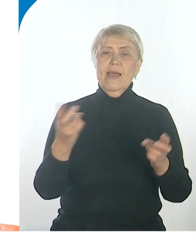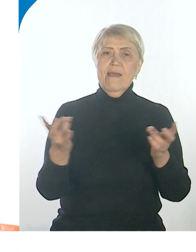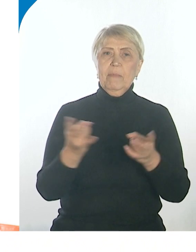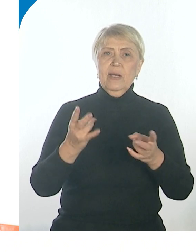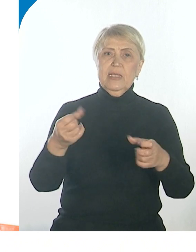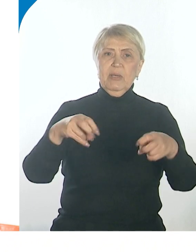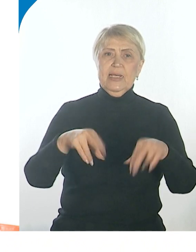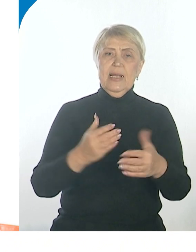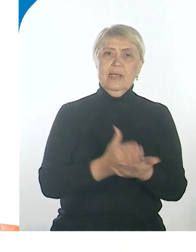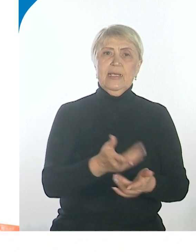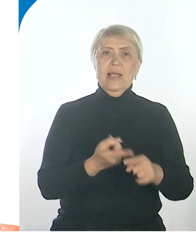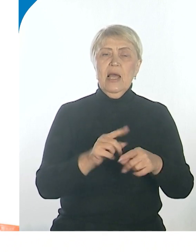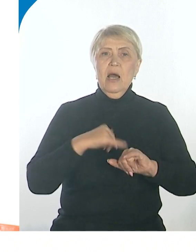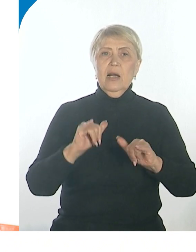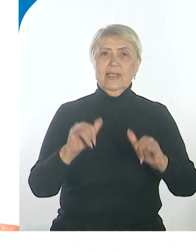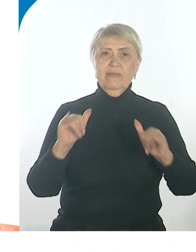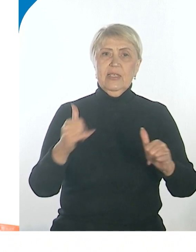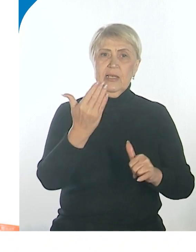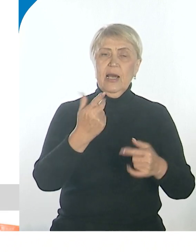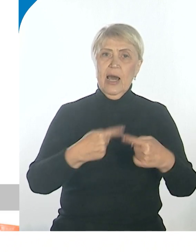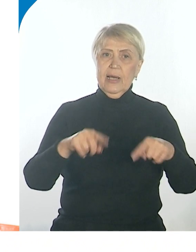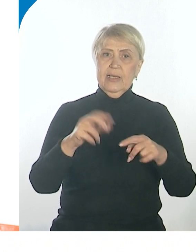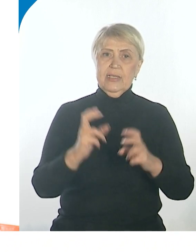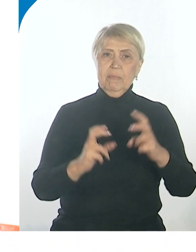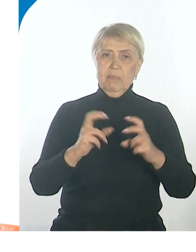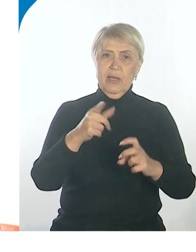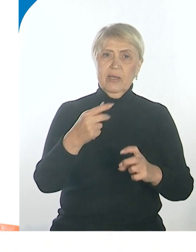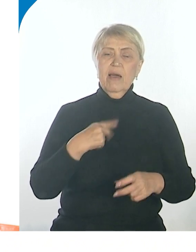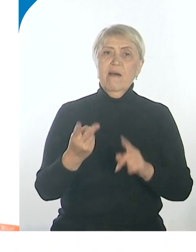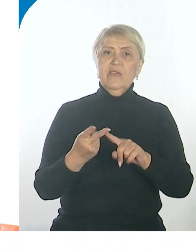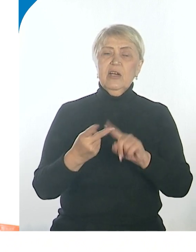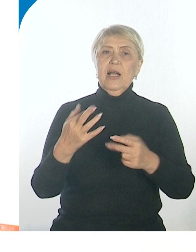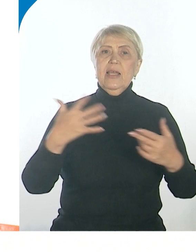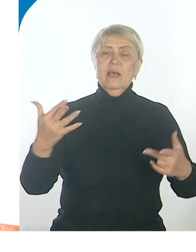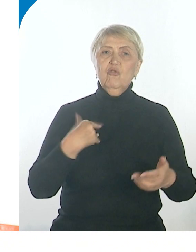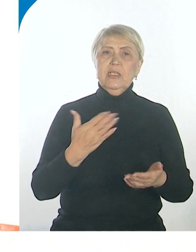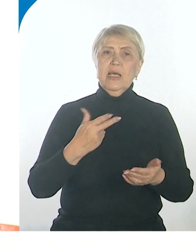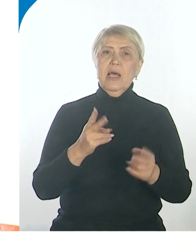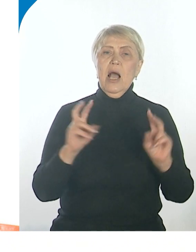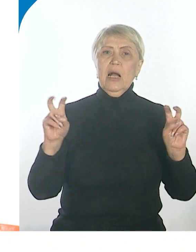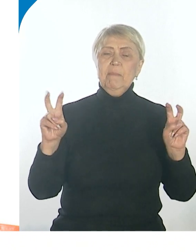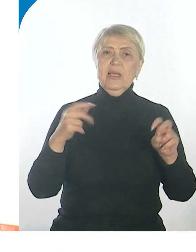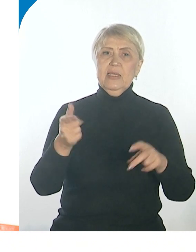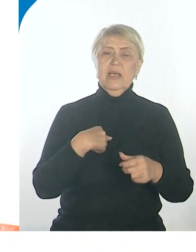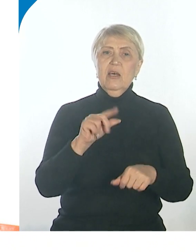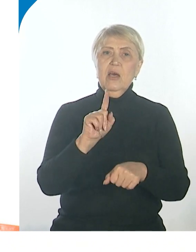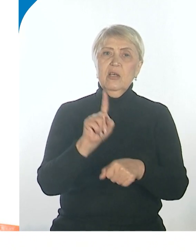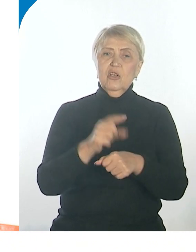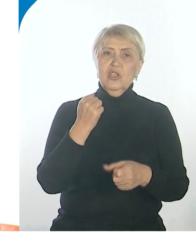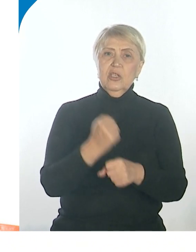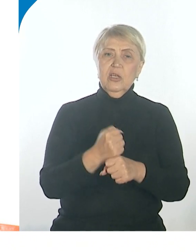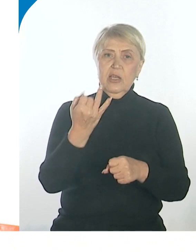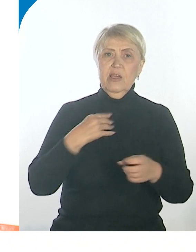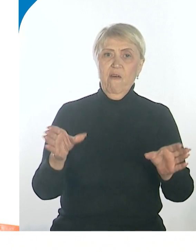специалисты для развития их организации предприятий. Второе, какие компетенции они должны выкладывать. Ну, а в-третьих, в принципе,